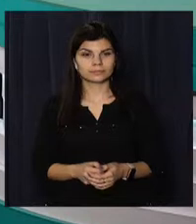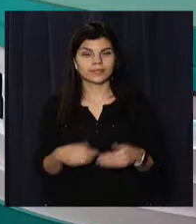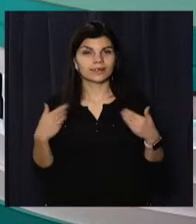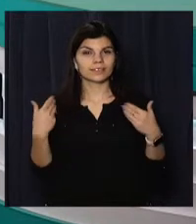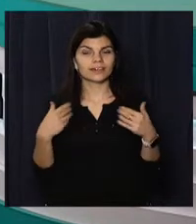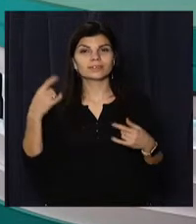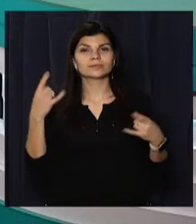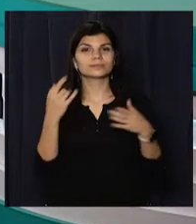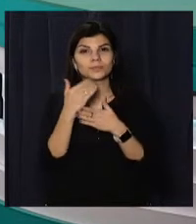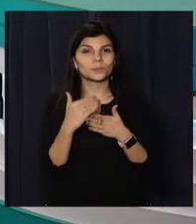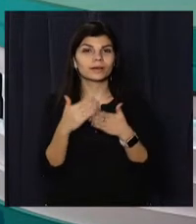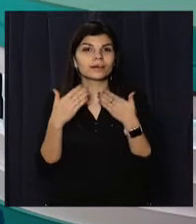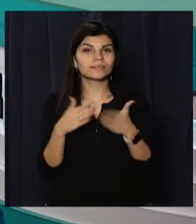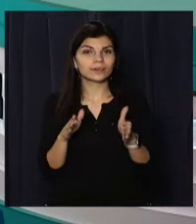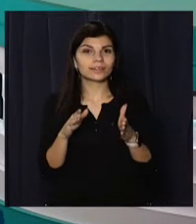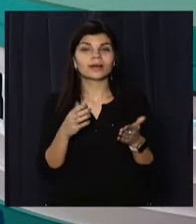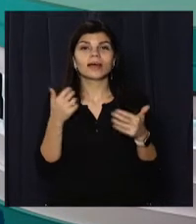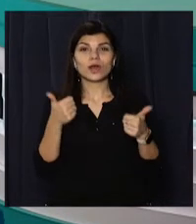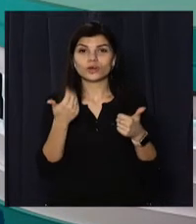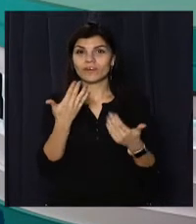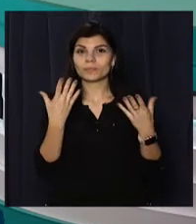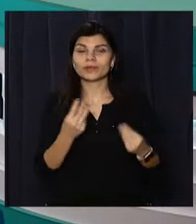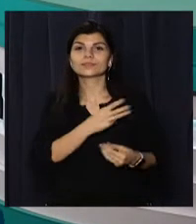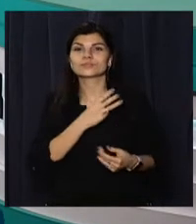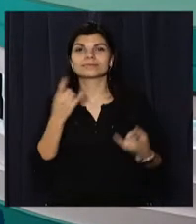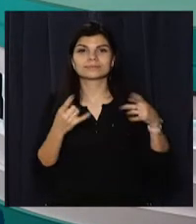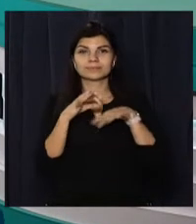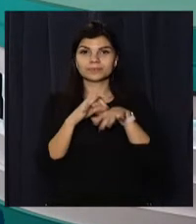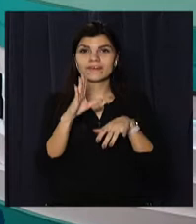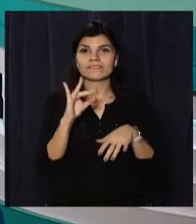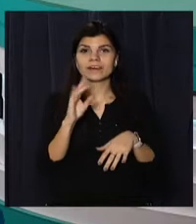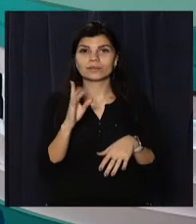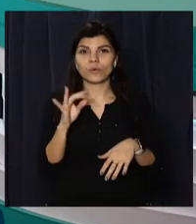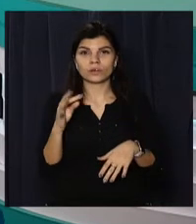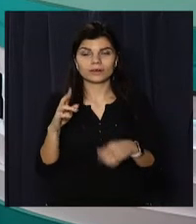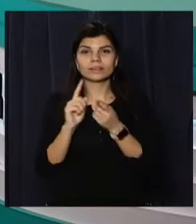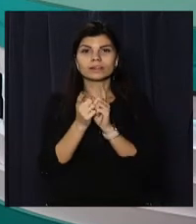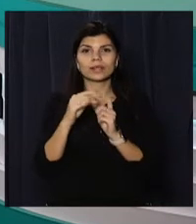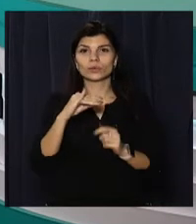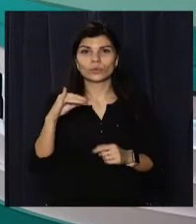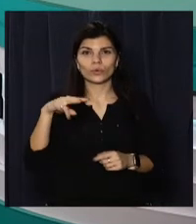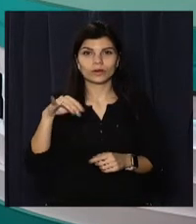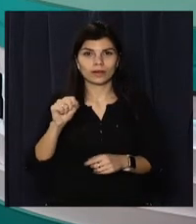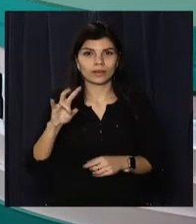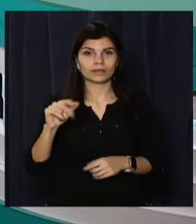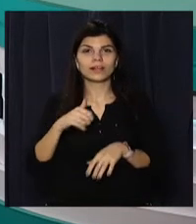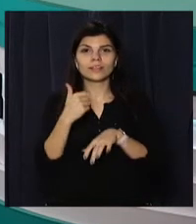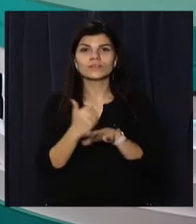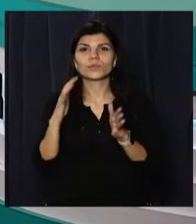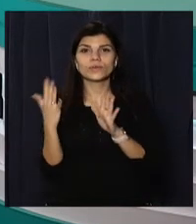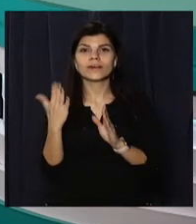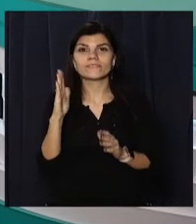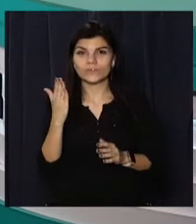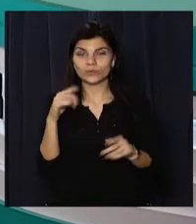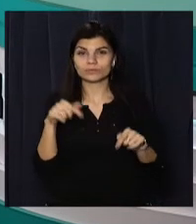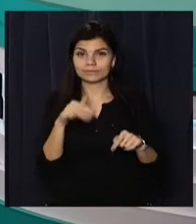Вітаю, вами телеканал «Відкритий». Вдалого дня вам бажають Вікторія Вахрушина та сурдоперекладачка Юліана Пуговкіна. І про головні події